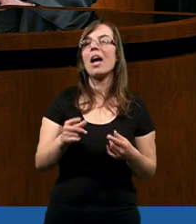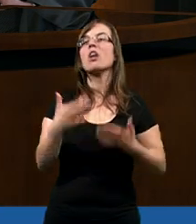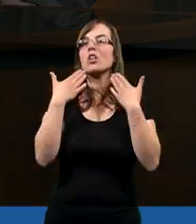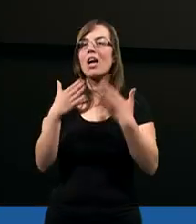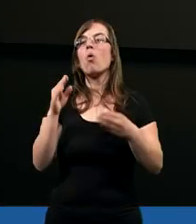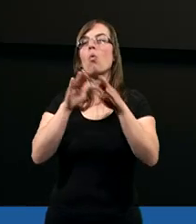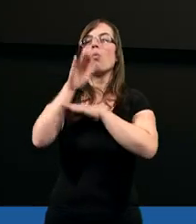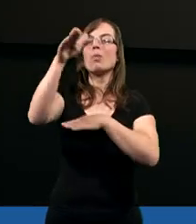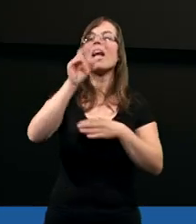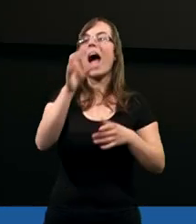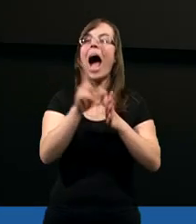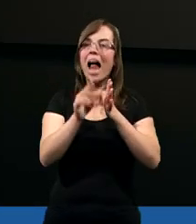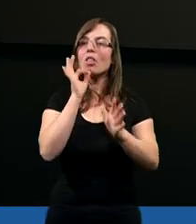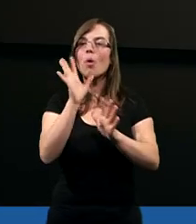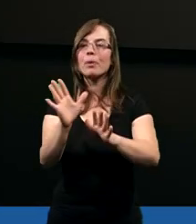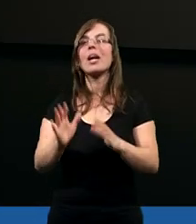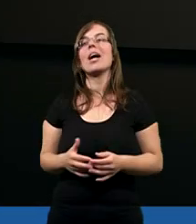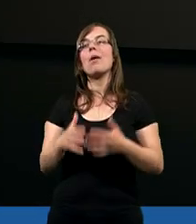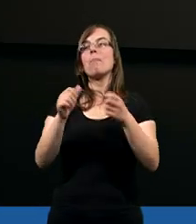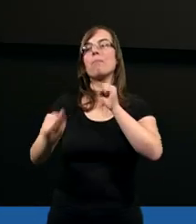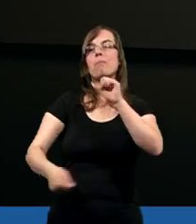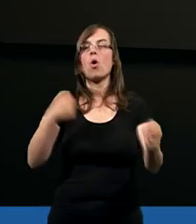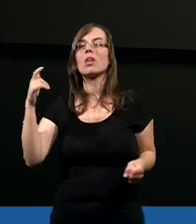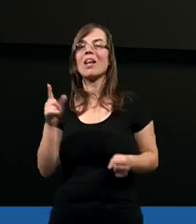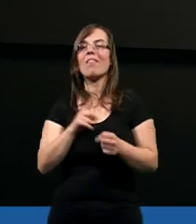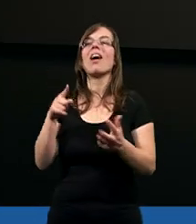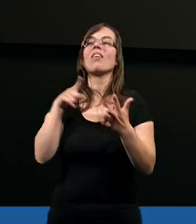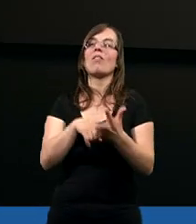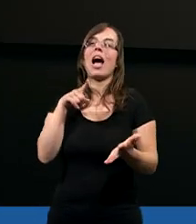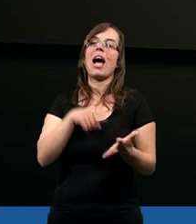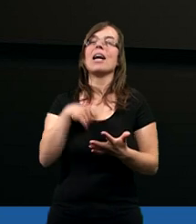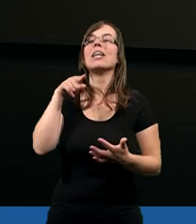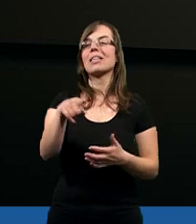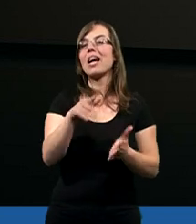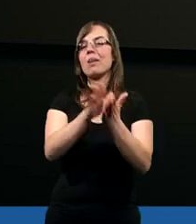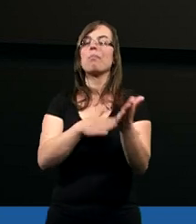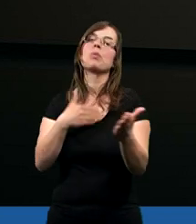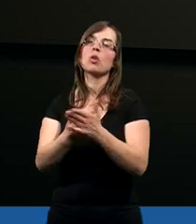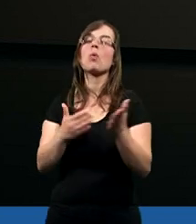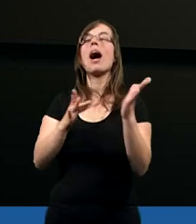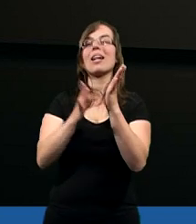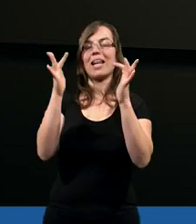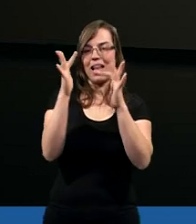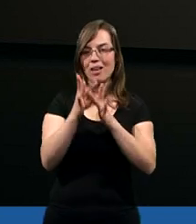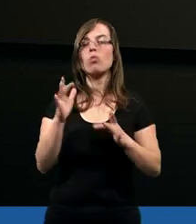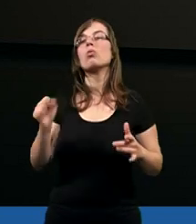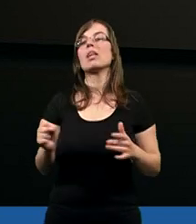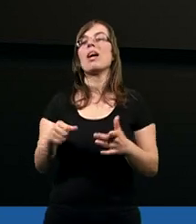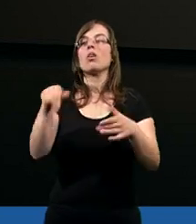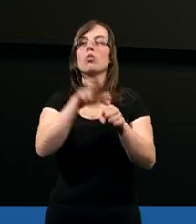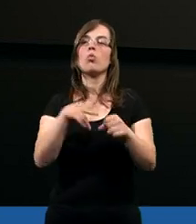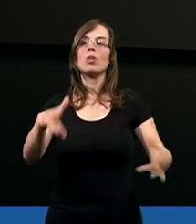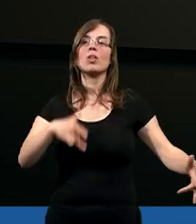Uprzedziłeś, ale dobrze, ponieważ właśnie ten przykład Pana Jezusa,